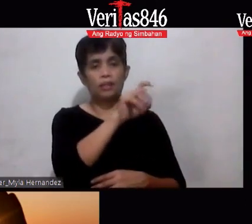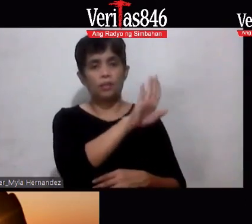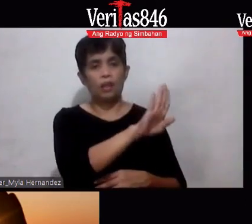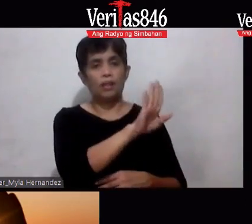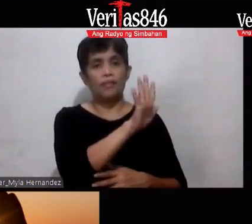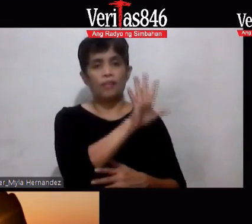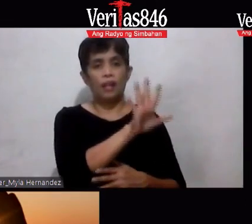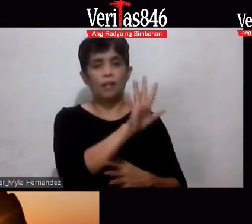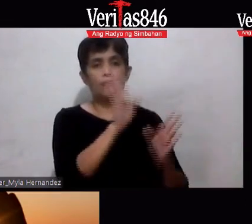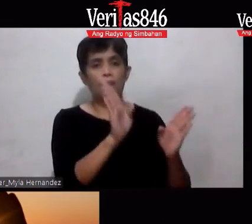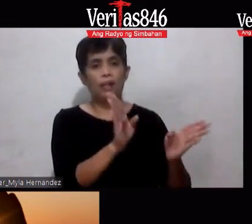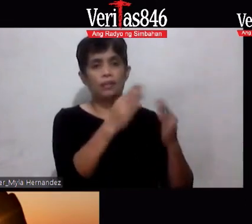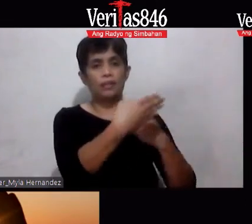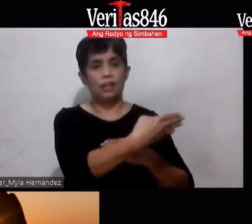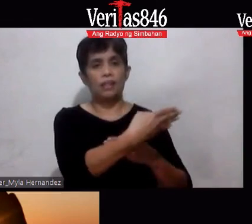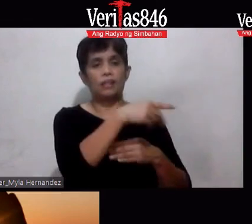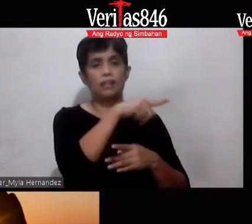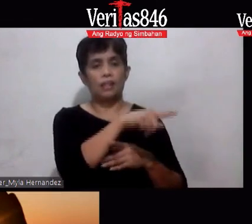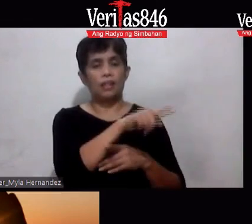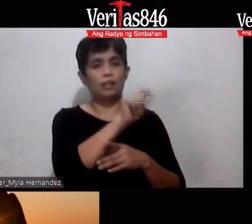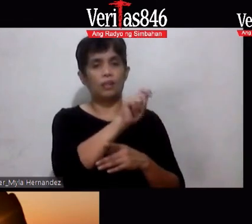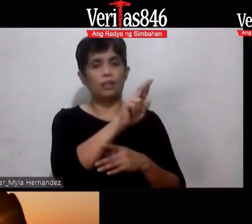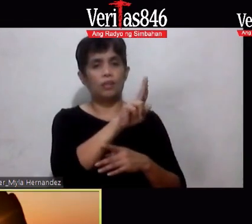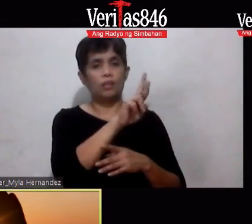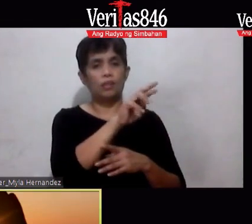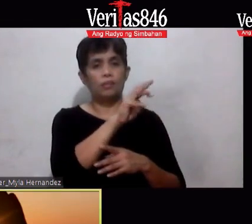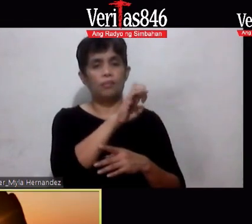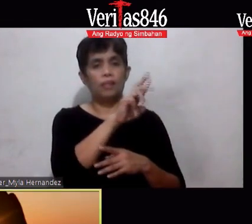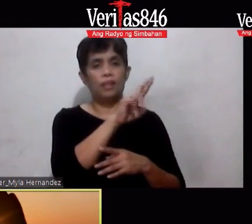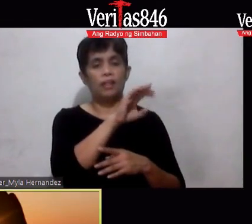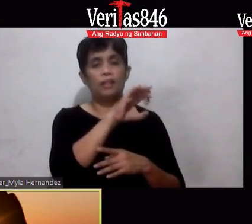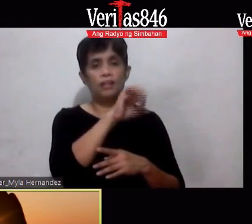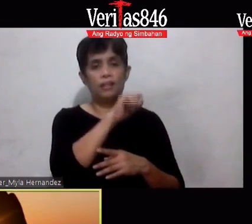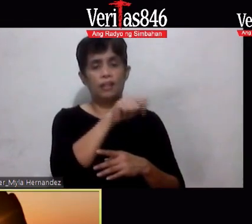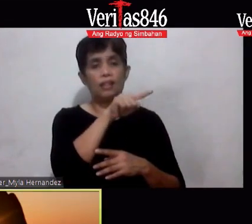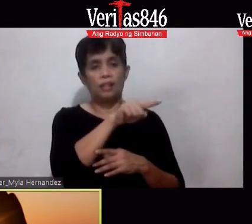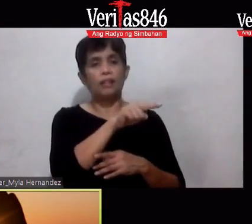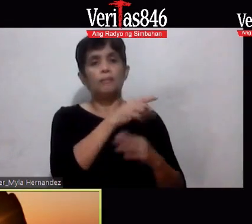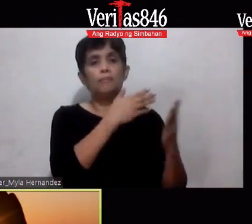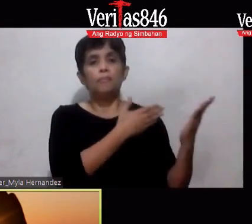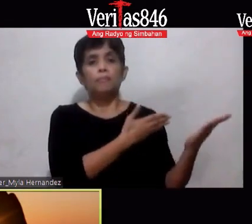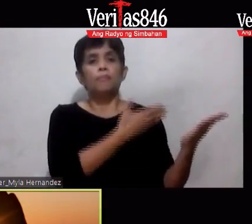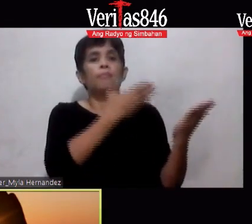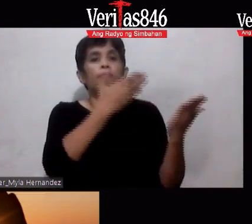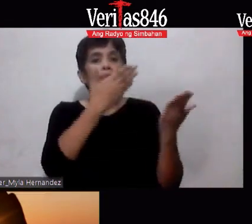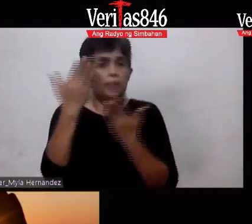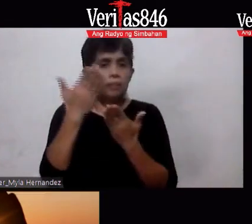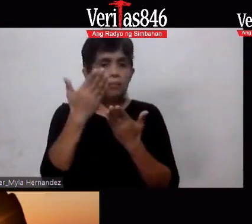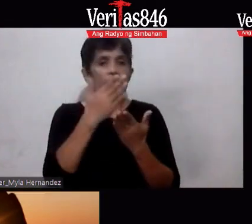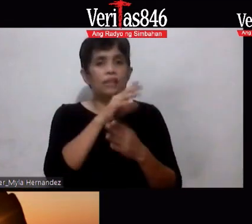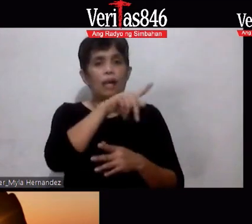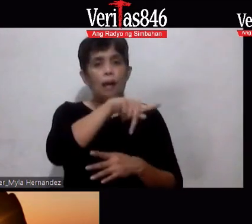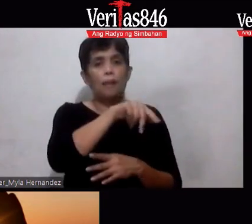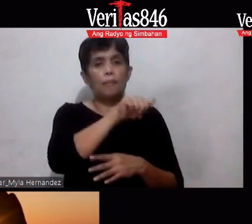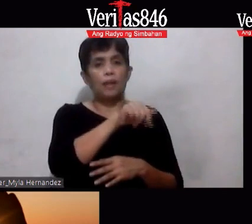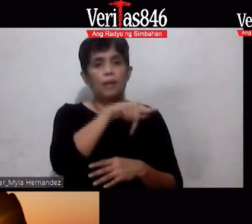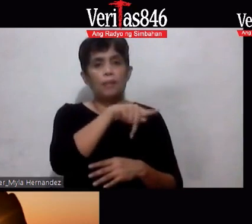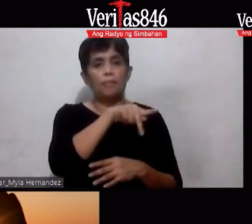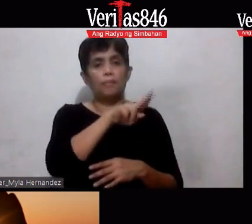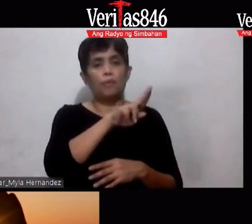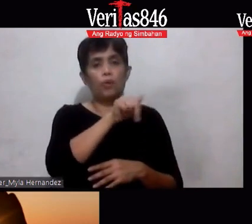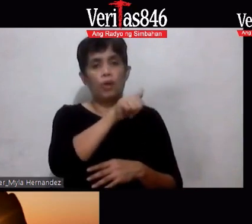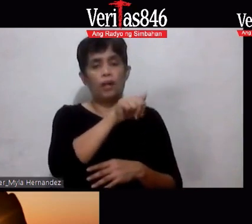ko sa papwa bukas na pong alis niya 4pm wow ok ayusin ko ito